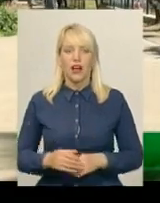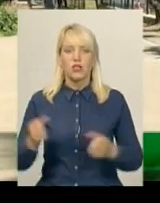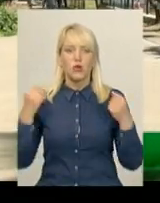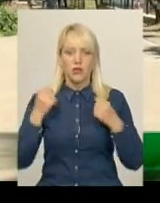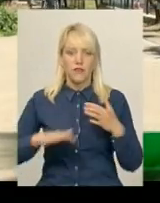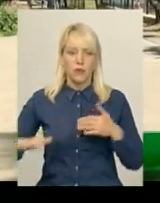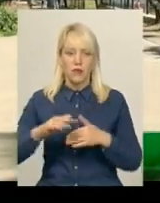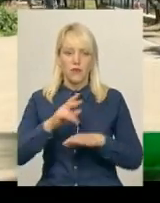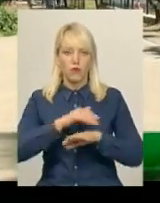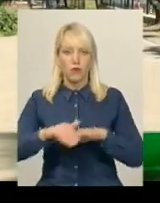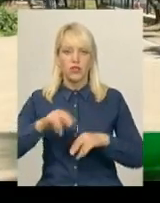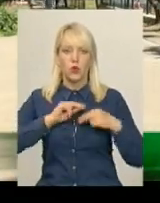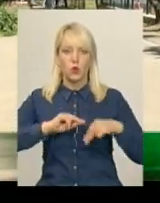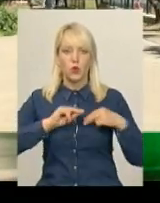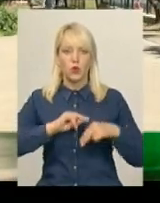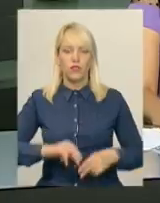вулиці Трудовій у Хмельницькому.